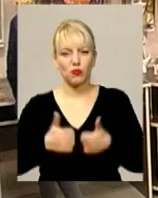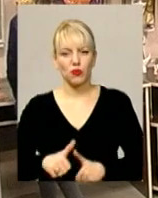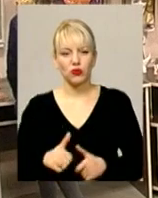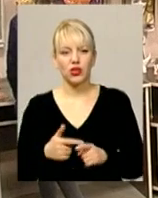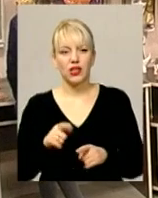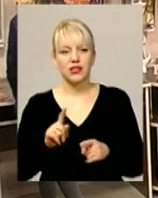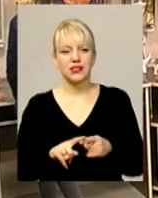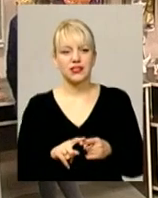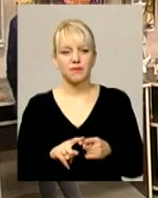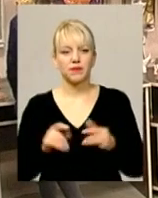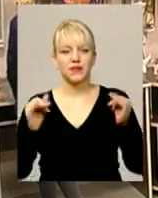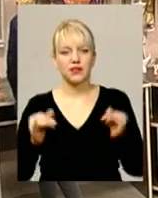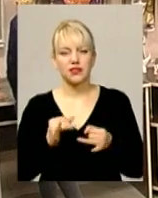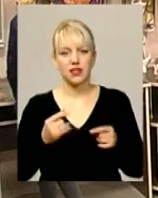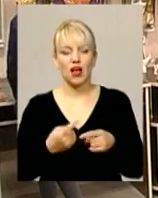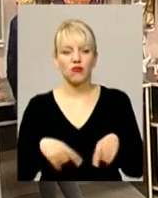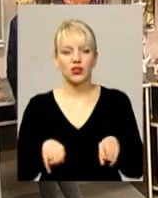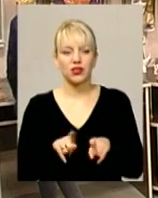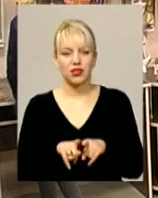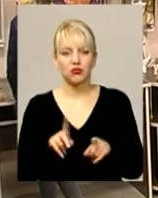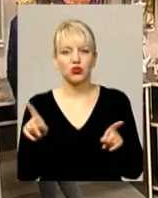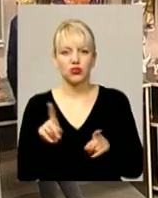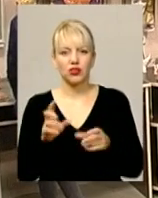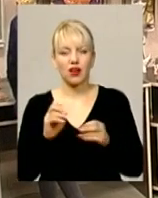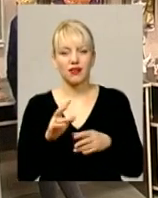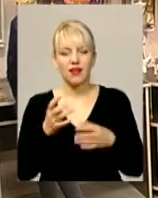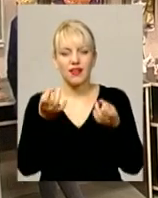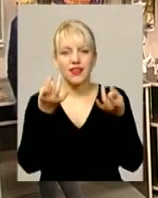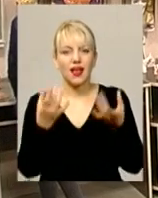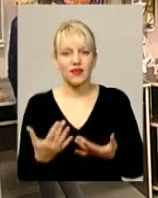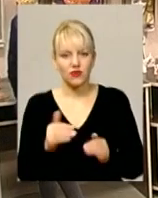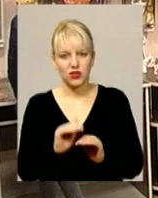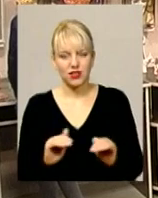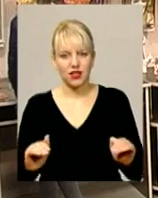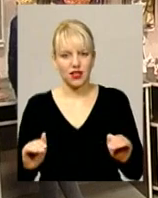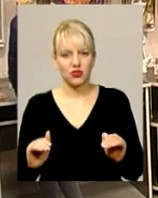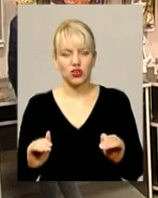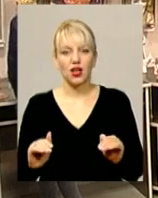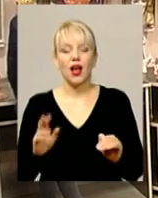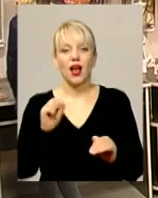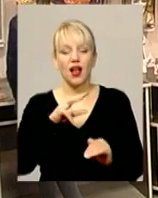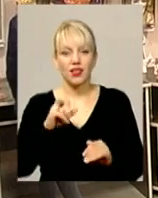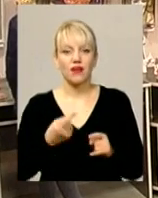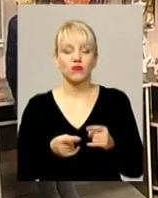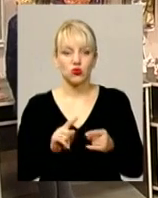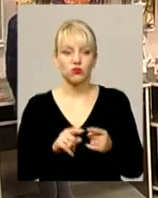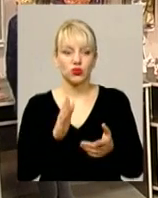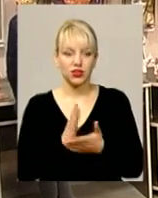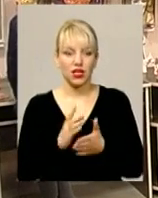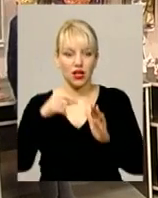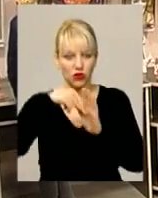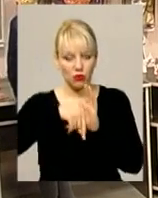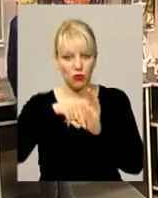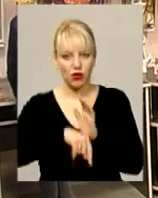цікаво тим, що такою наївністю ще дитячою, але в тому є такий глибокий